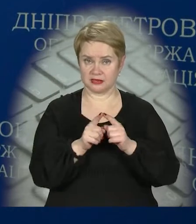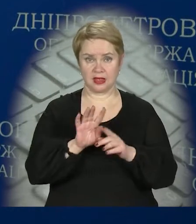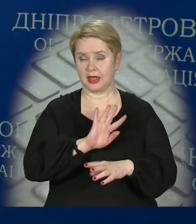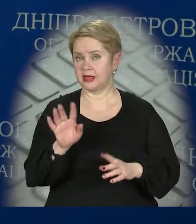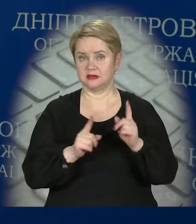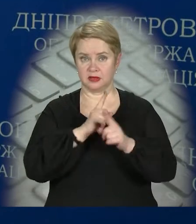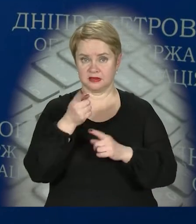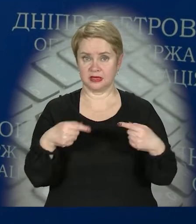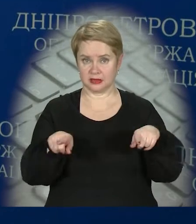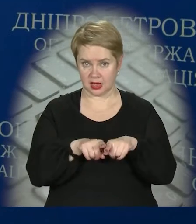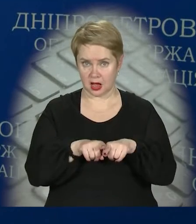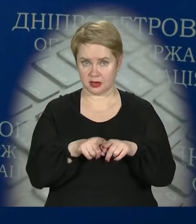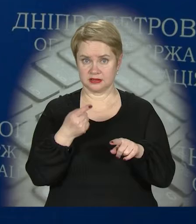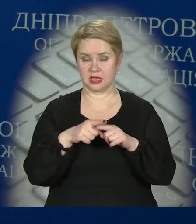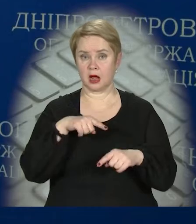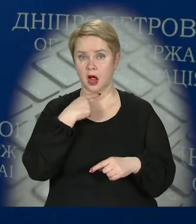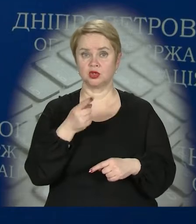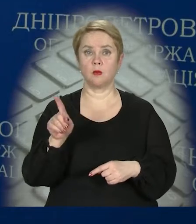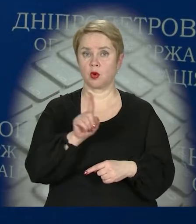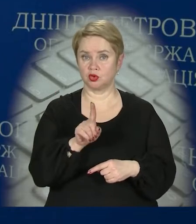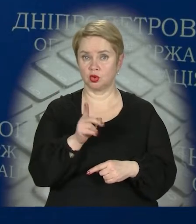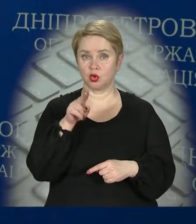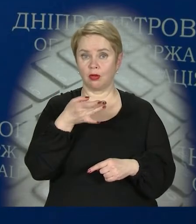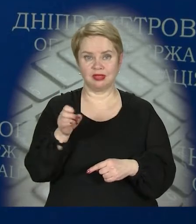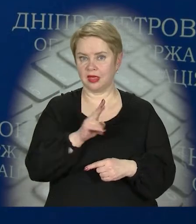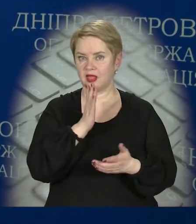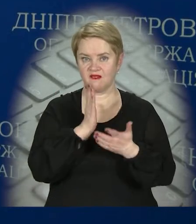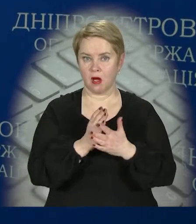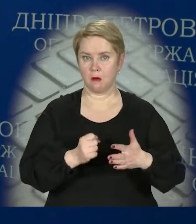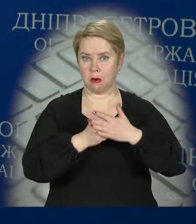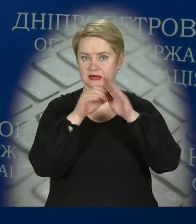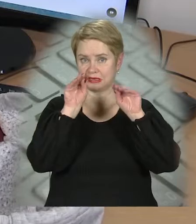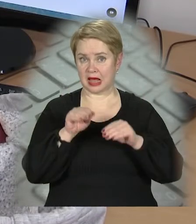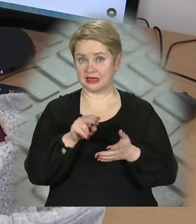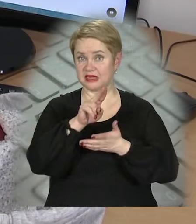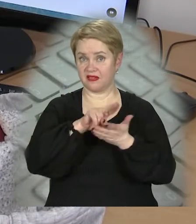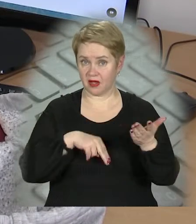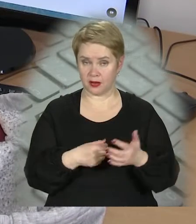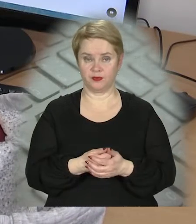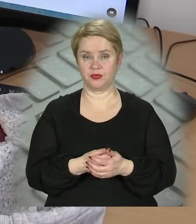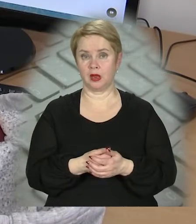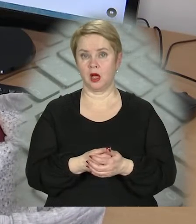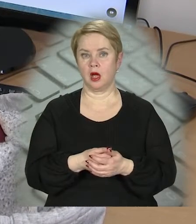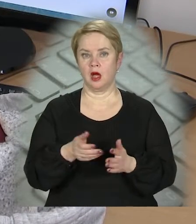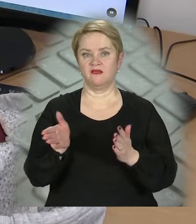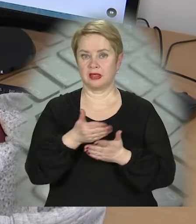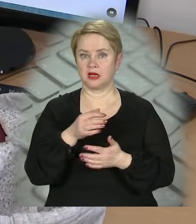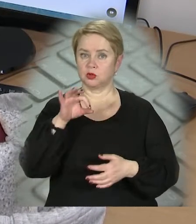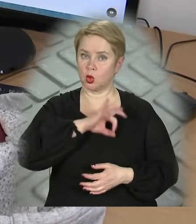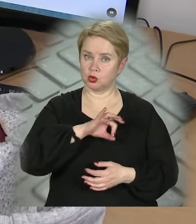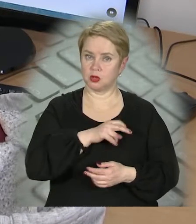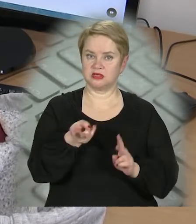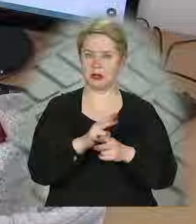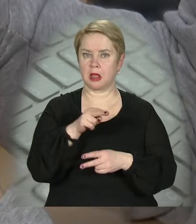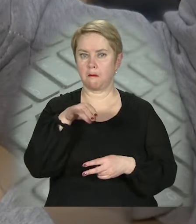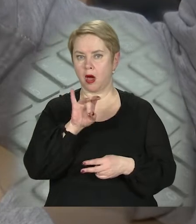не змінився. Так він? Це каже про що? Що «Дія» не володіє базою даних сертифікатів. Видаляти застосунок чи змінювати